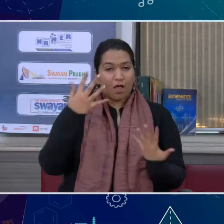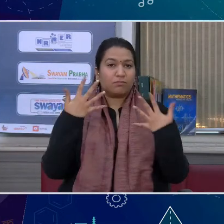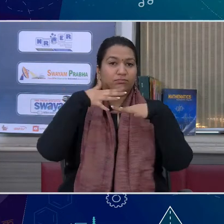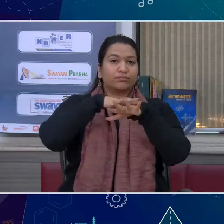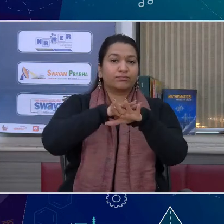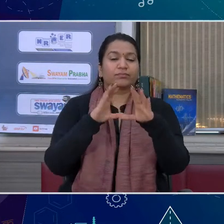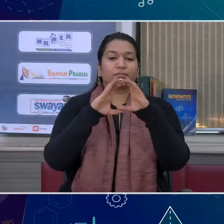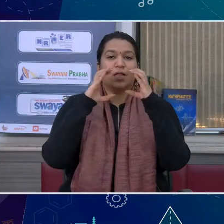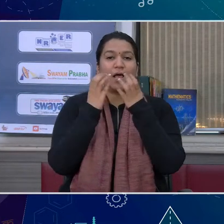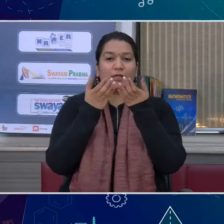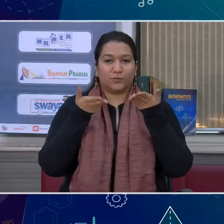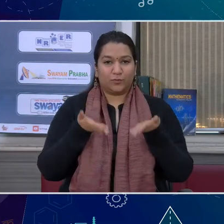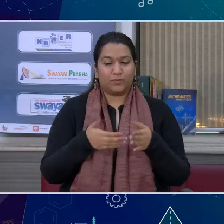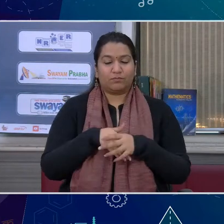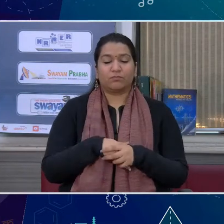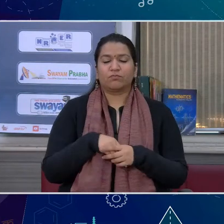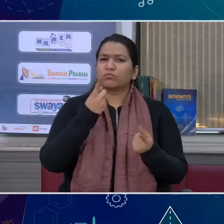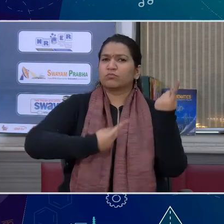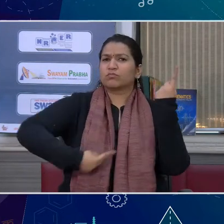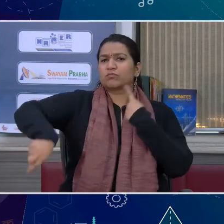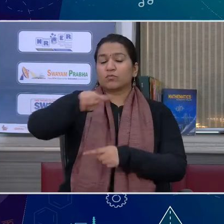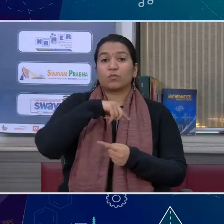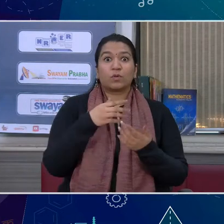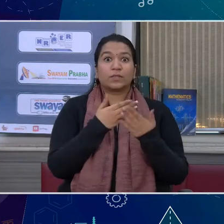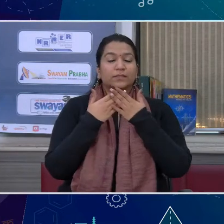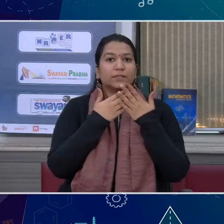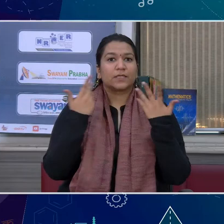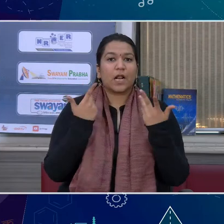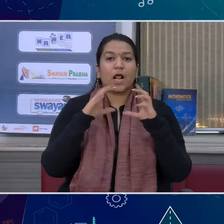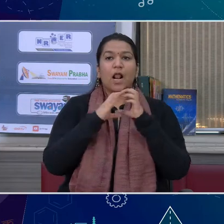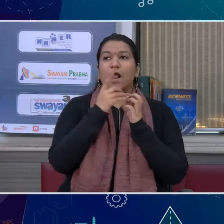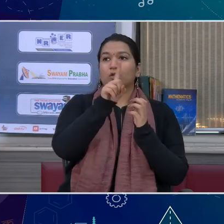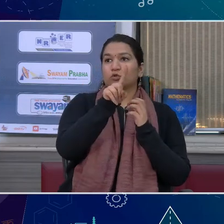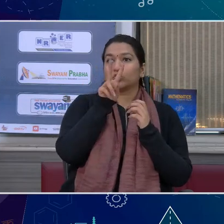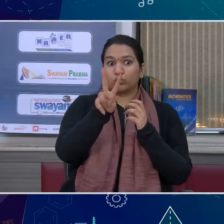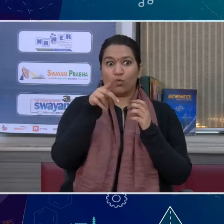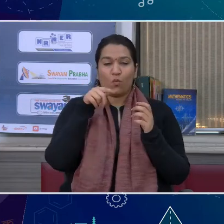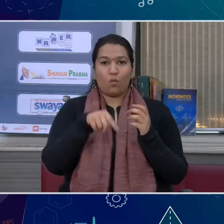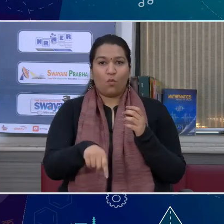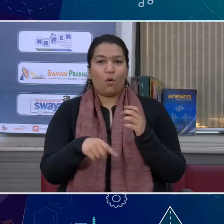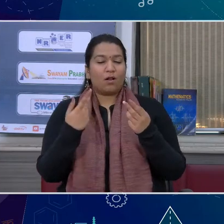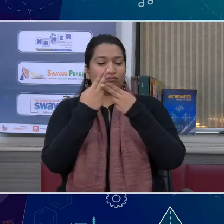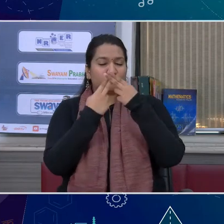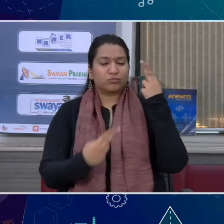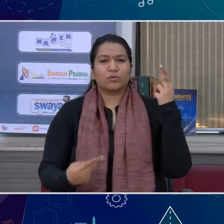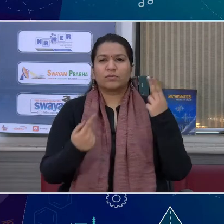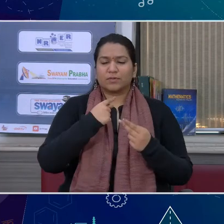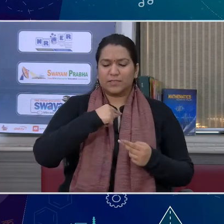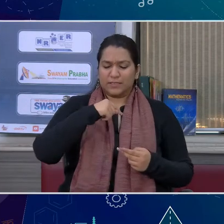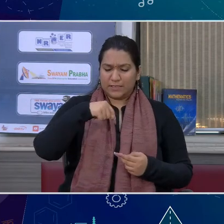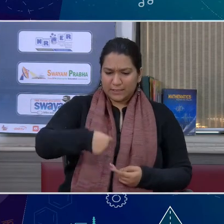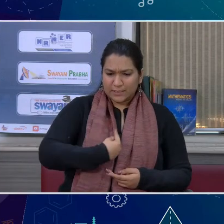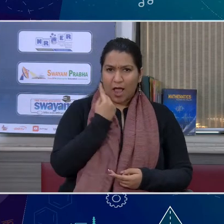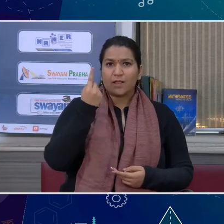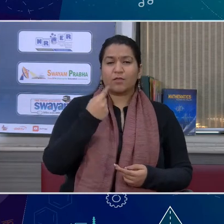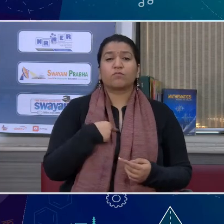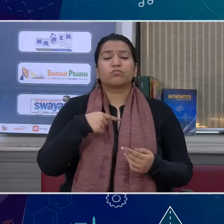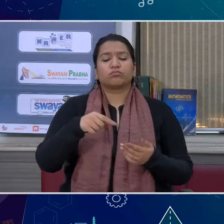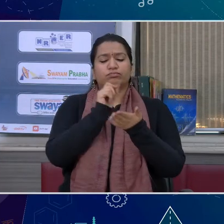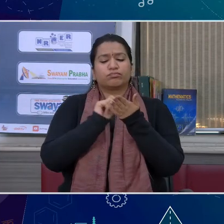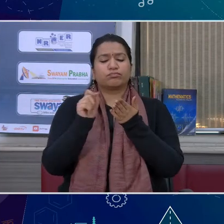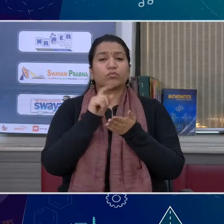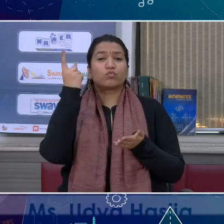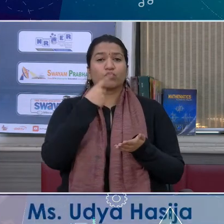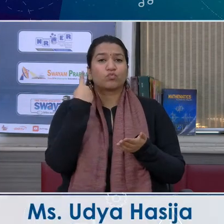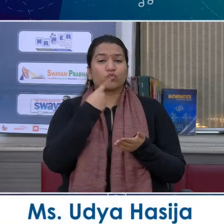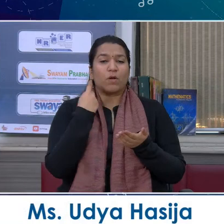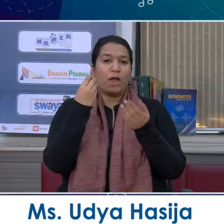for Inclusive क्लास्रूम जिसमें आज हम पढ़ेंगे क्लास 12 की हिंदी की कविता आत्मपरीचे जिसके कवी है हरीवन्श